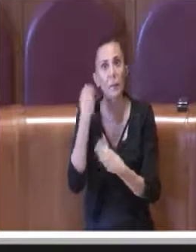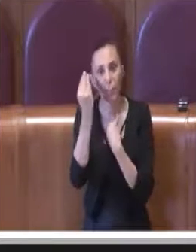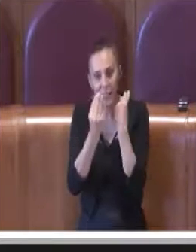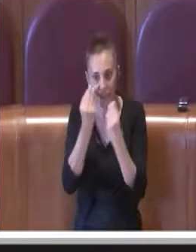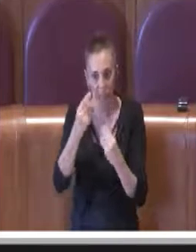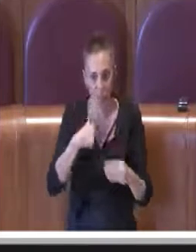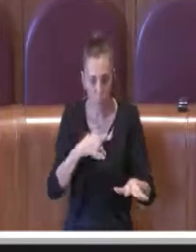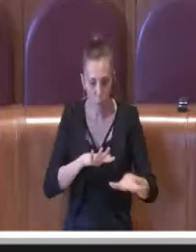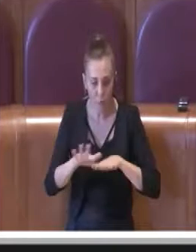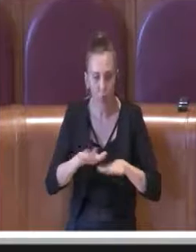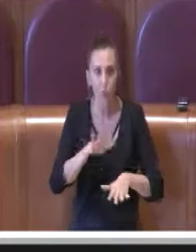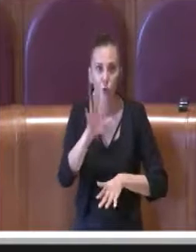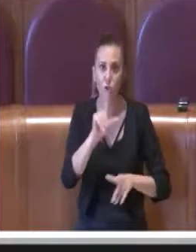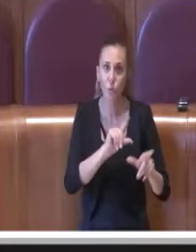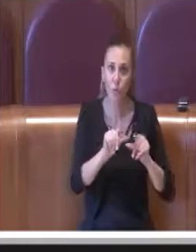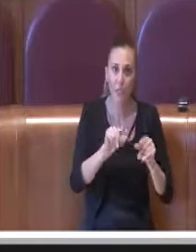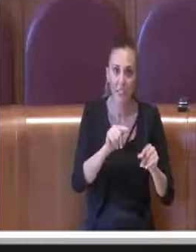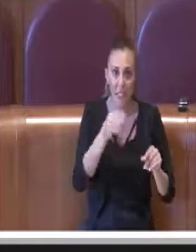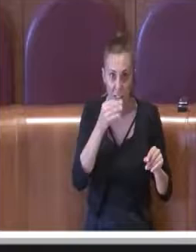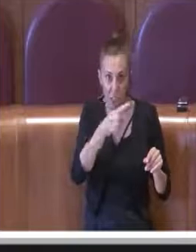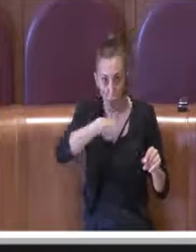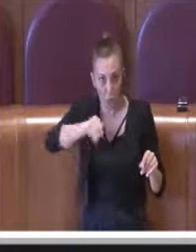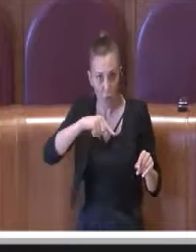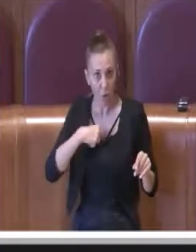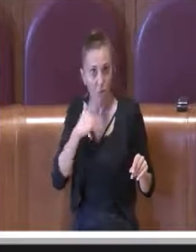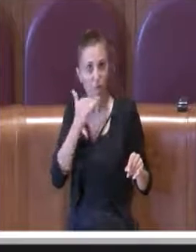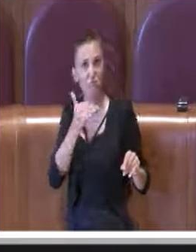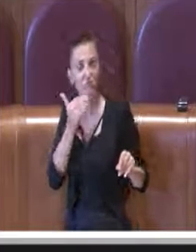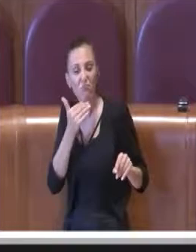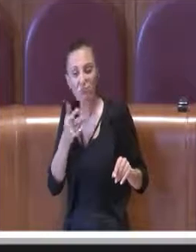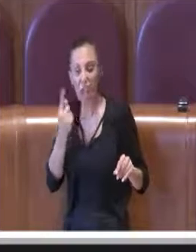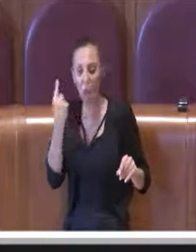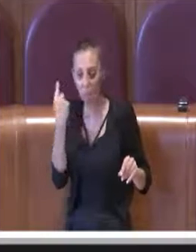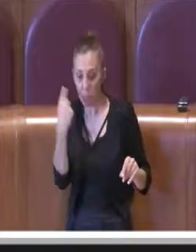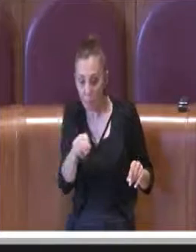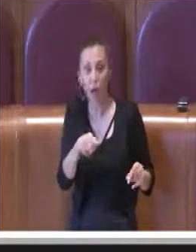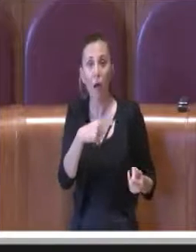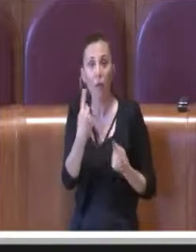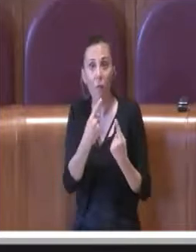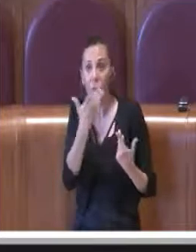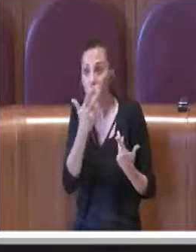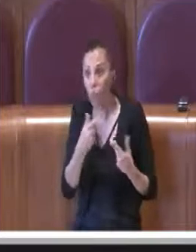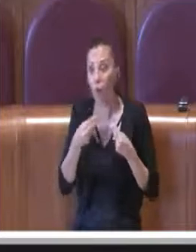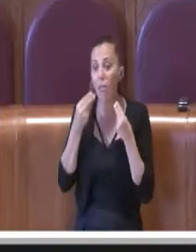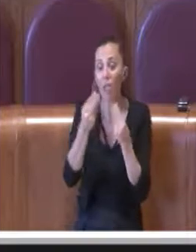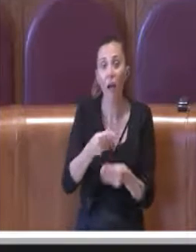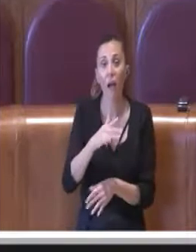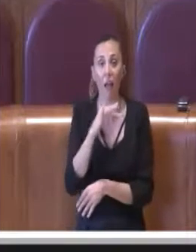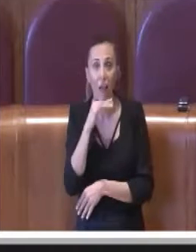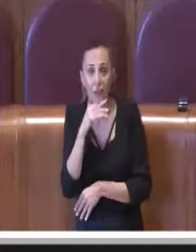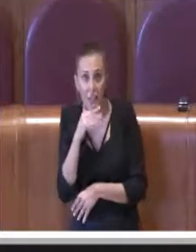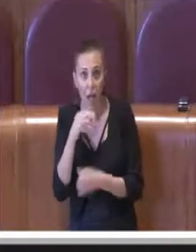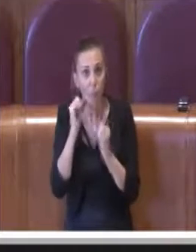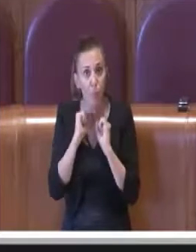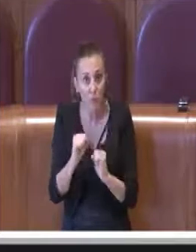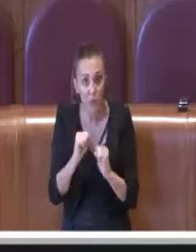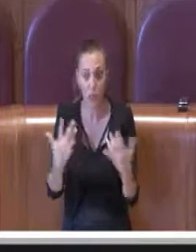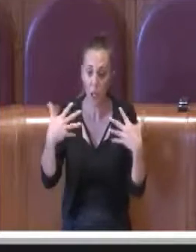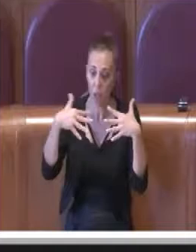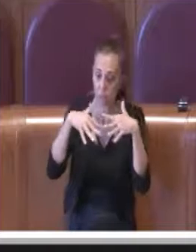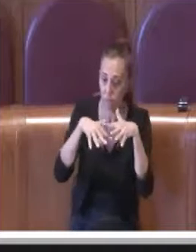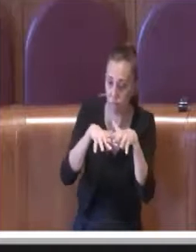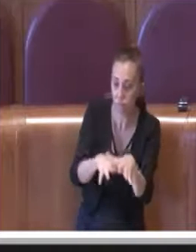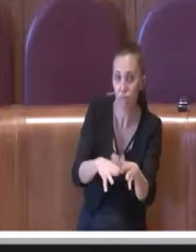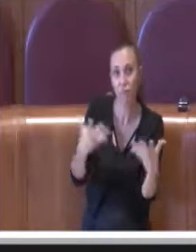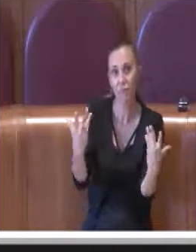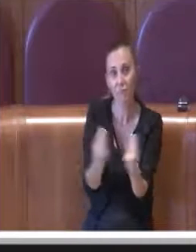il Movimento 5 Stelle, non vuole aggregazione, non vuole dare agli anziani questa possibilità. Il